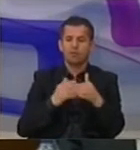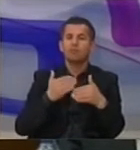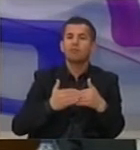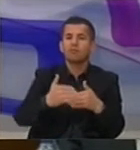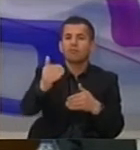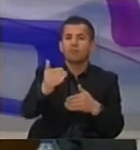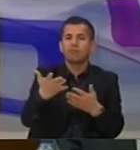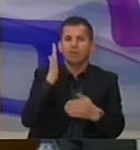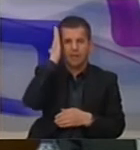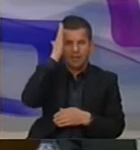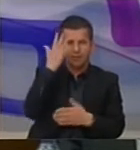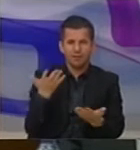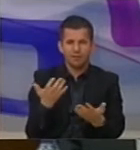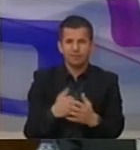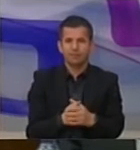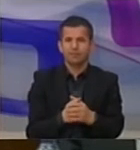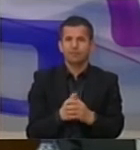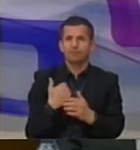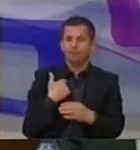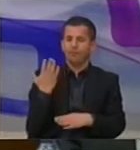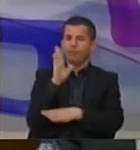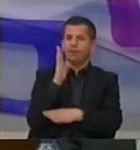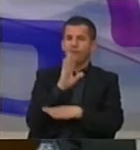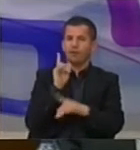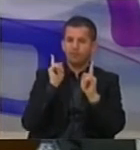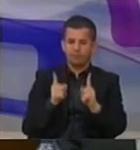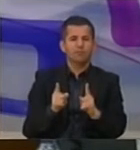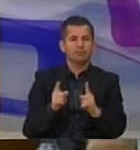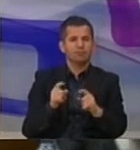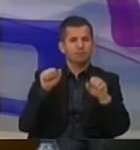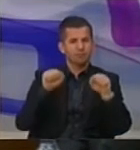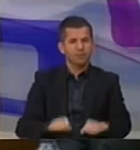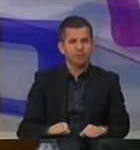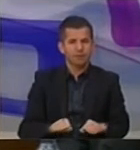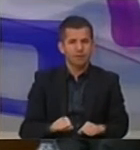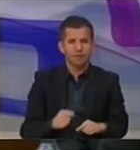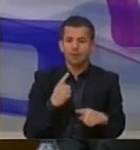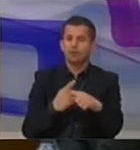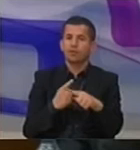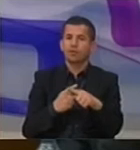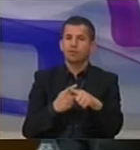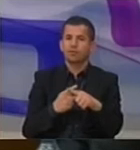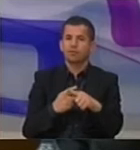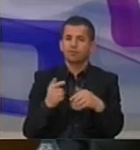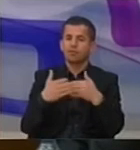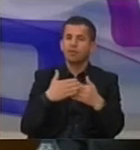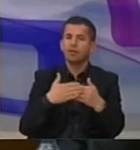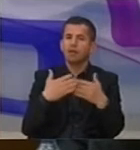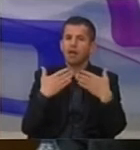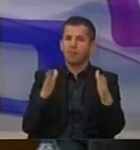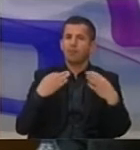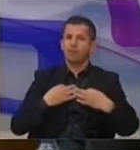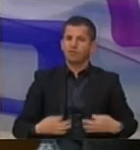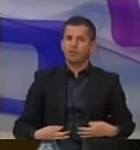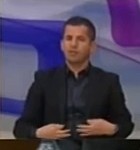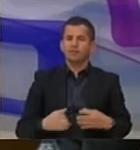e këti vendi. Dhe ne si deputet, du të jemi korekt, du të jemi profesionalist, unë